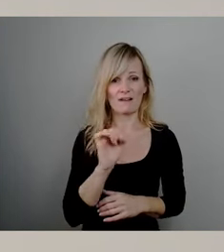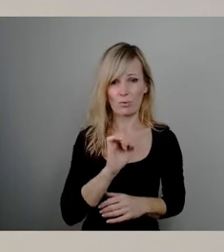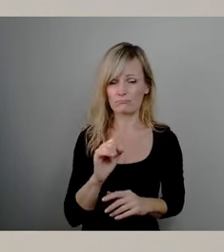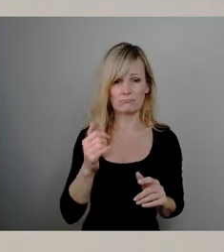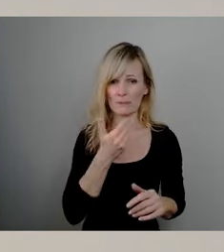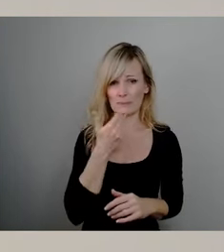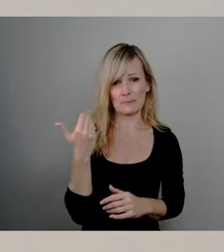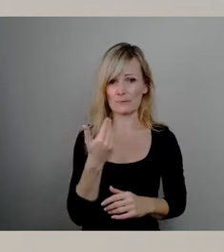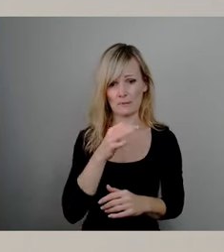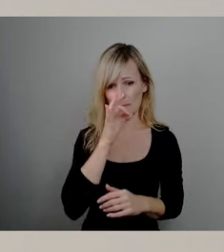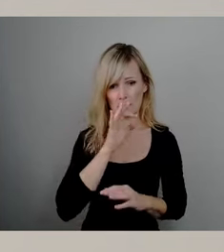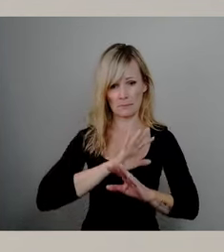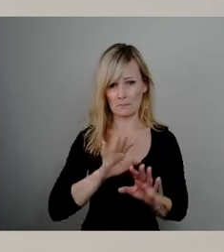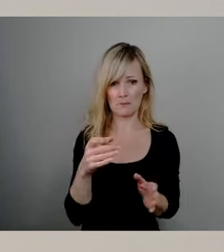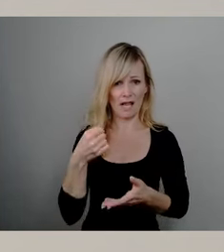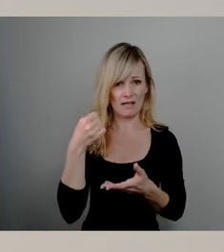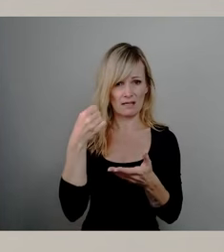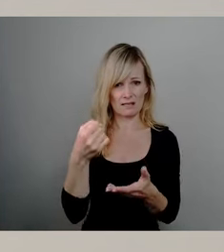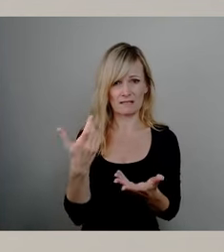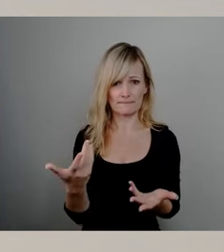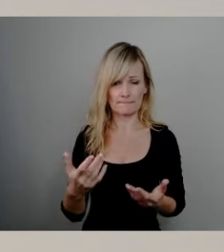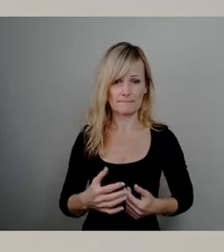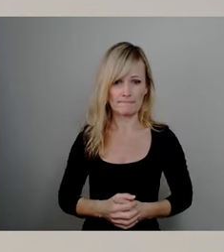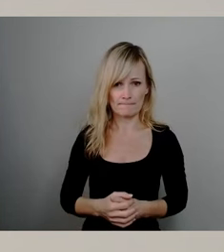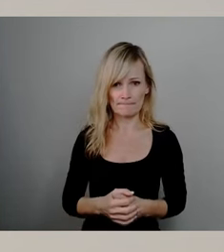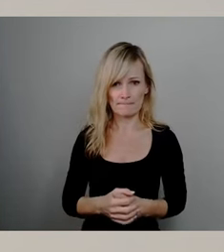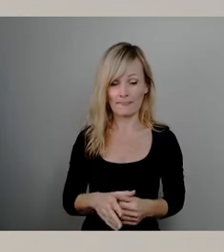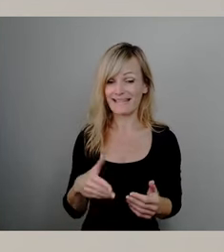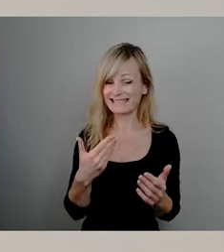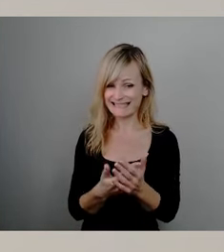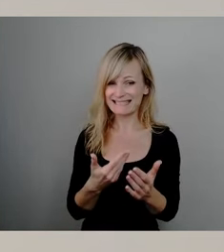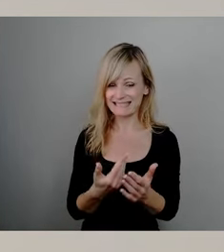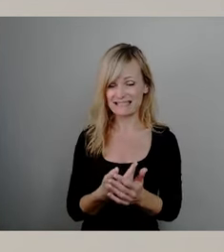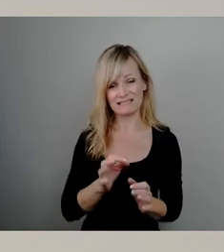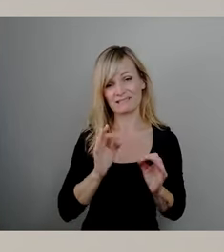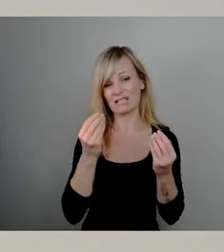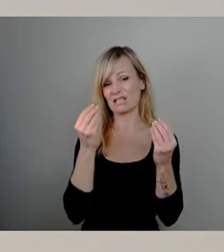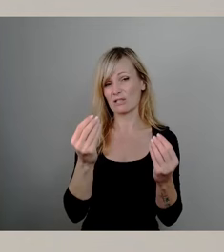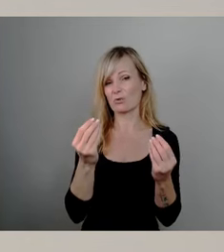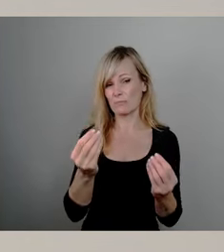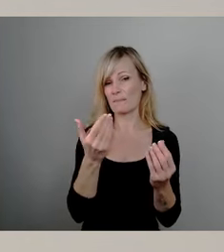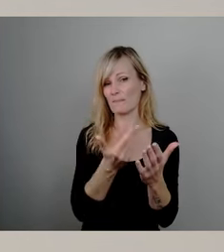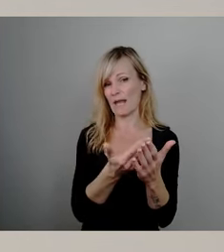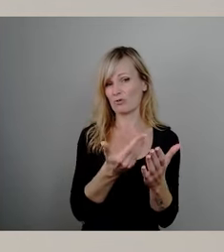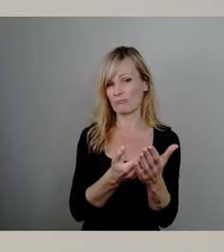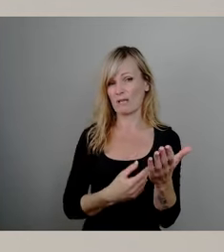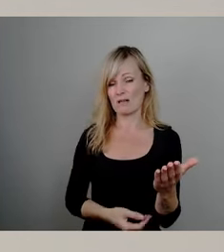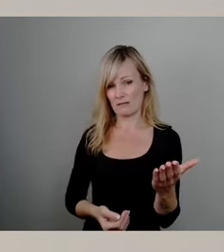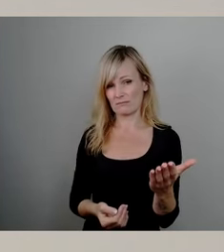übrigens, meine sehr geehrten Damen und Herren, geradezu ein Paradebeispiel dafür, dass wir